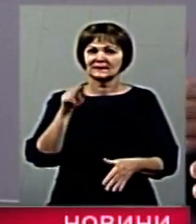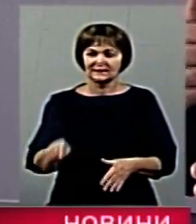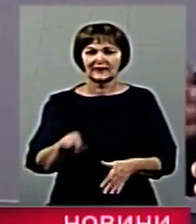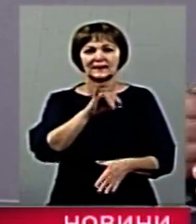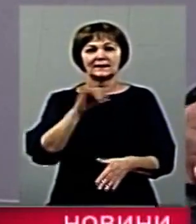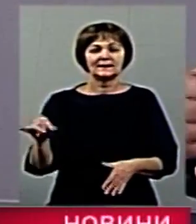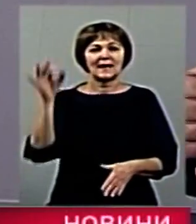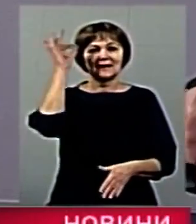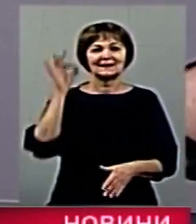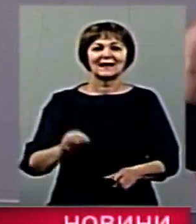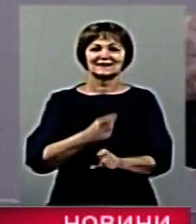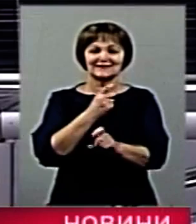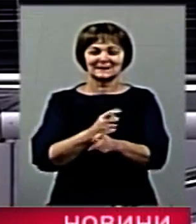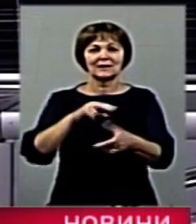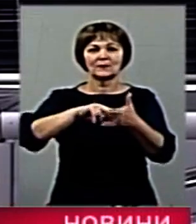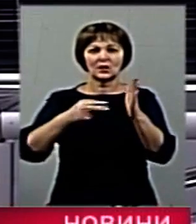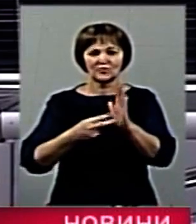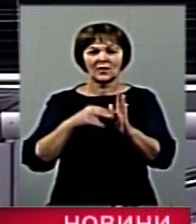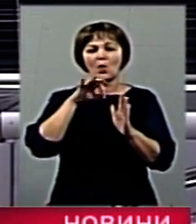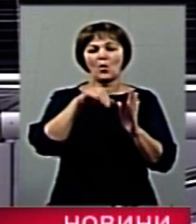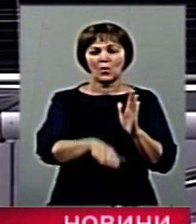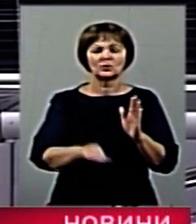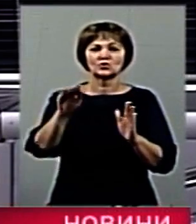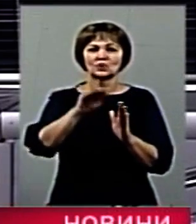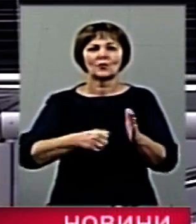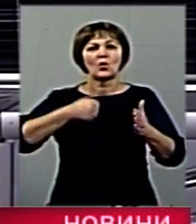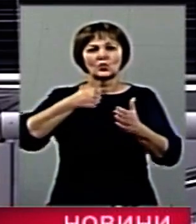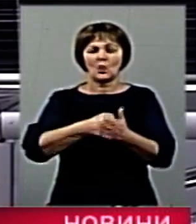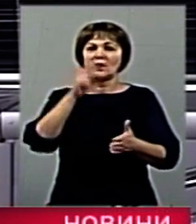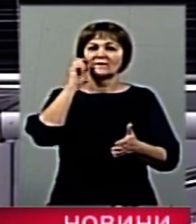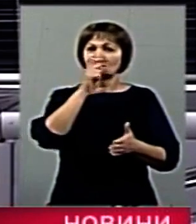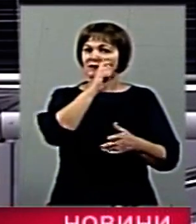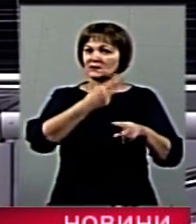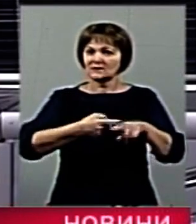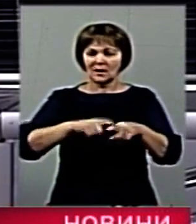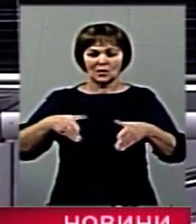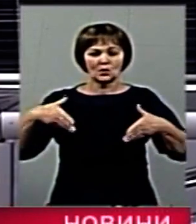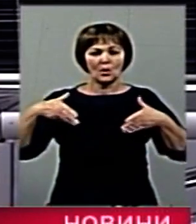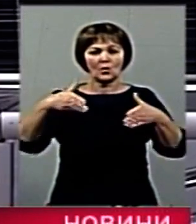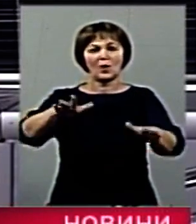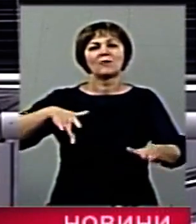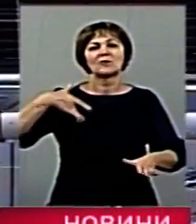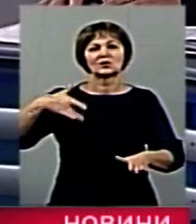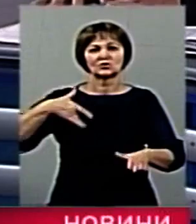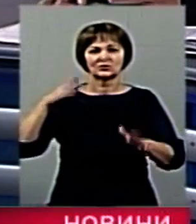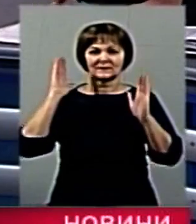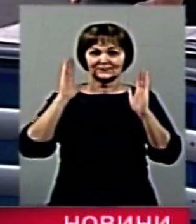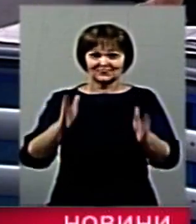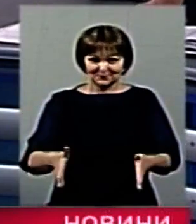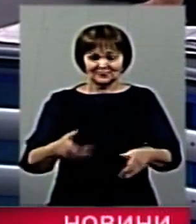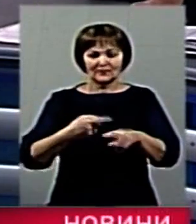нацисти планували від Житомира до Вінниці і по цій дорозі Бердичівська траса, як ми називаємо,